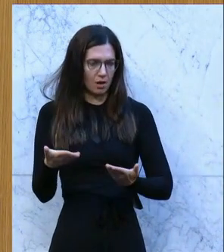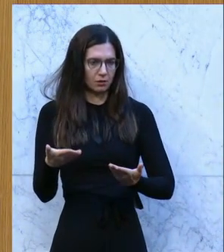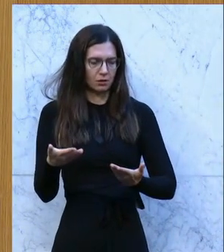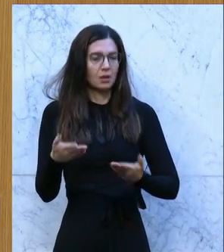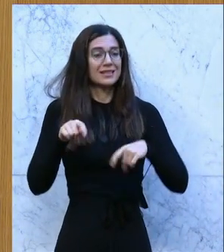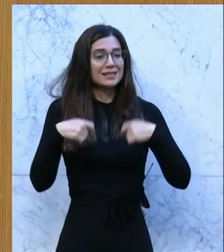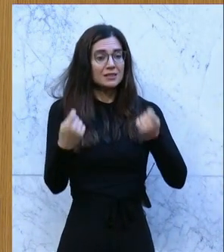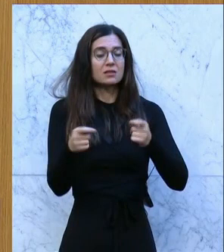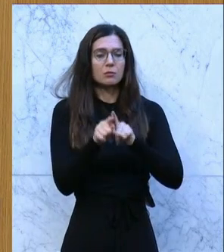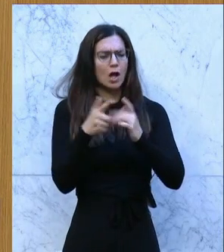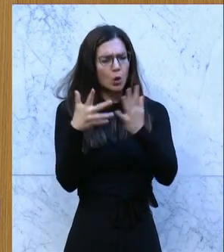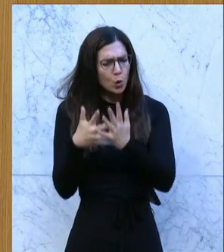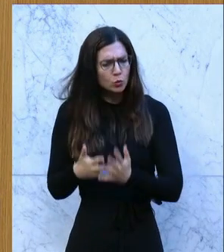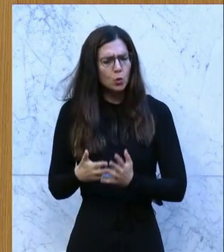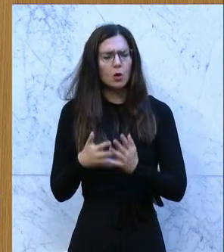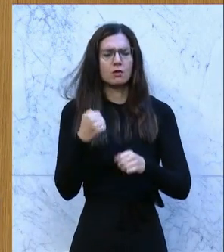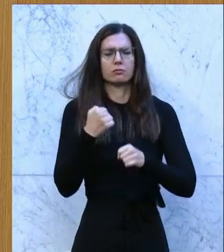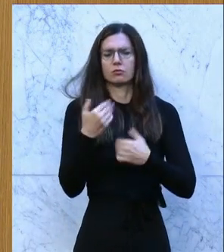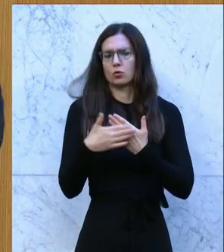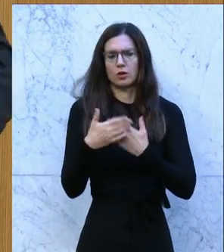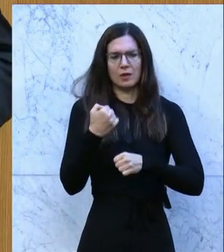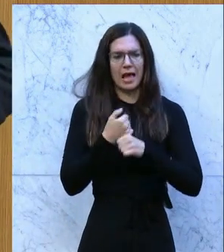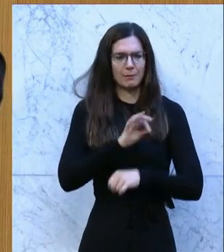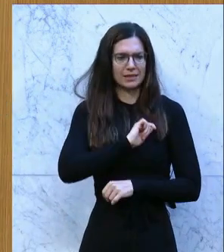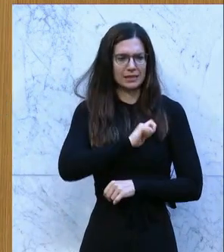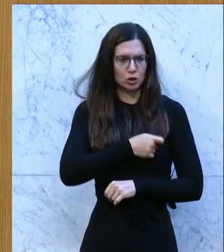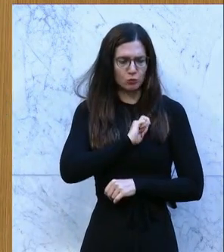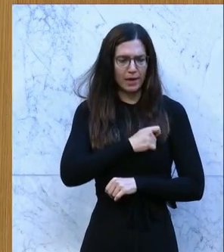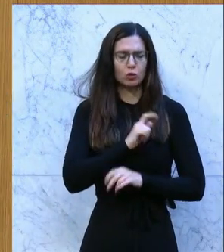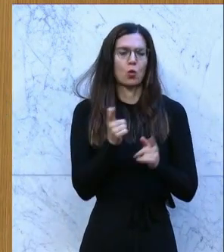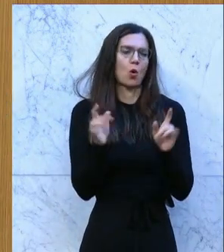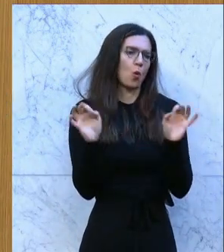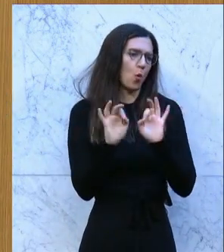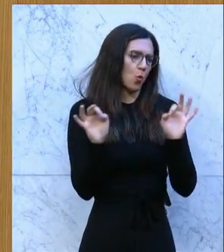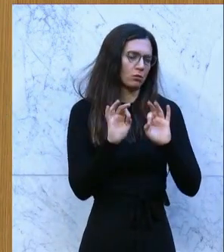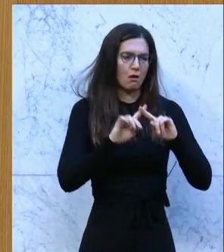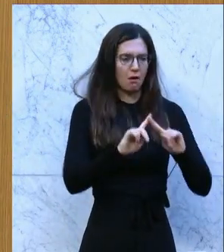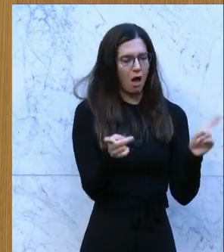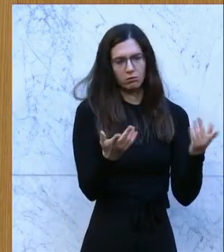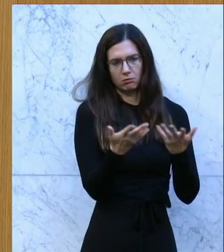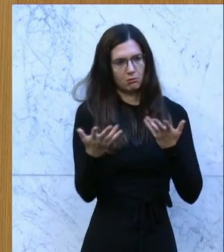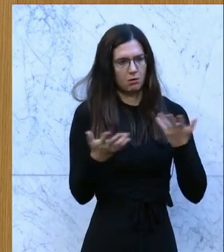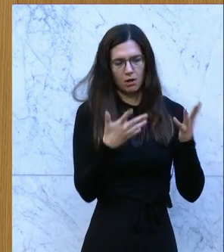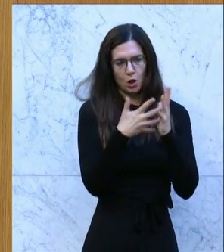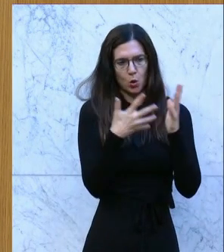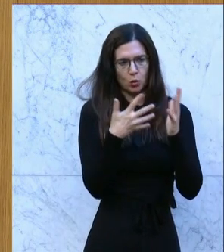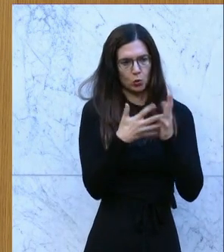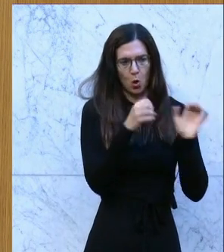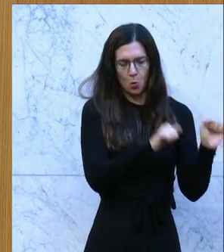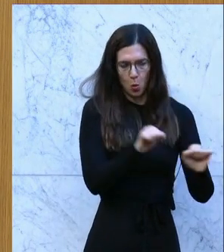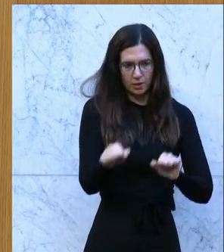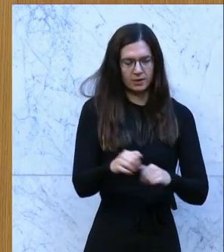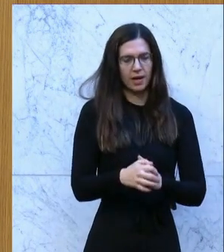auch Kontrollen dazu über die Arbeitsinspektorate, über auch andere Kontrollinstanzen,